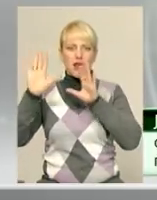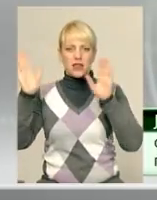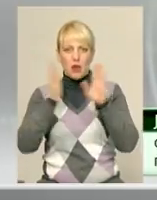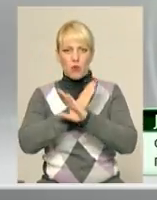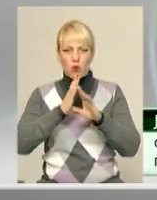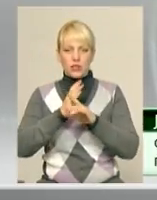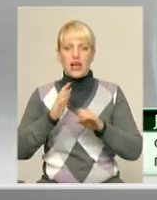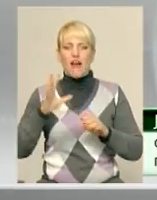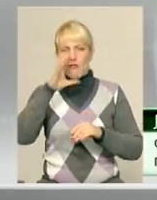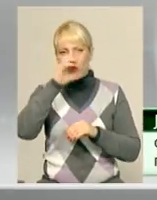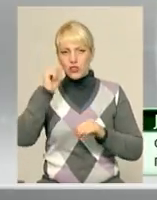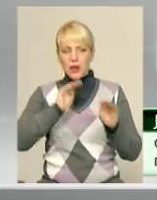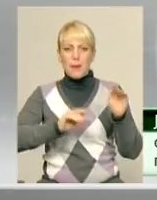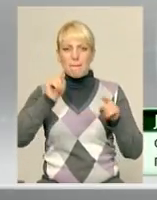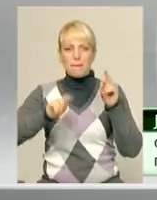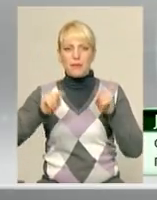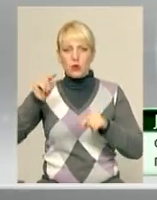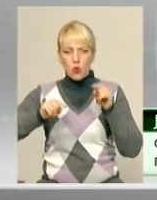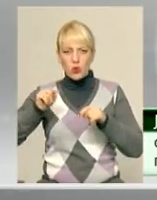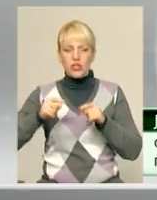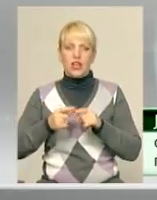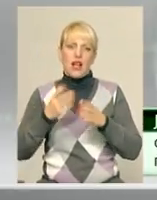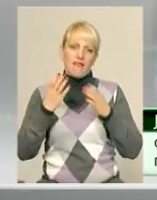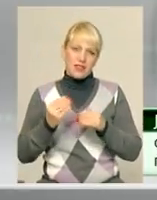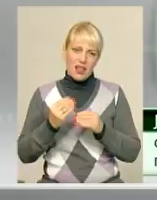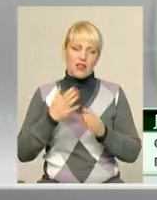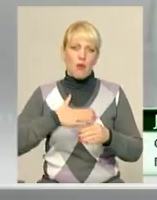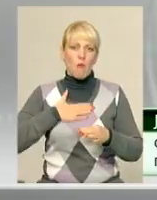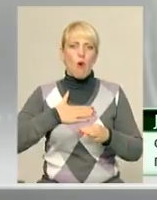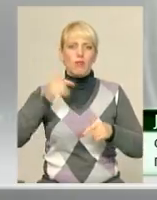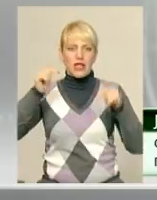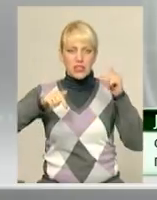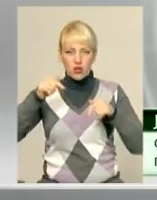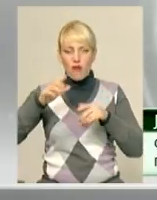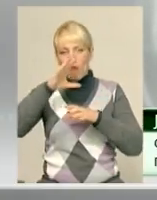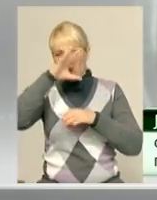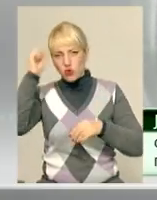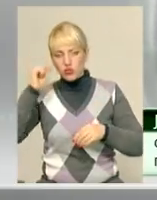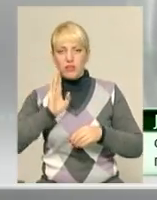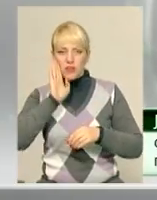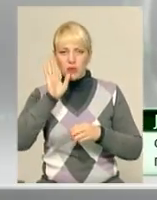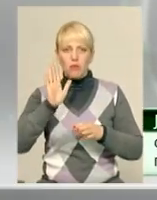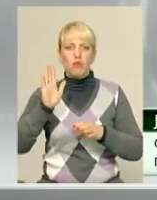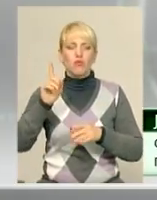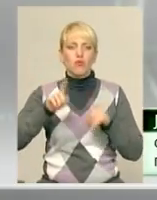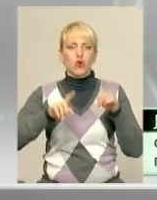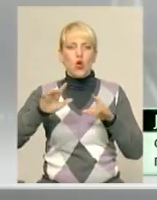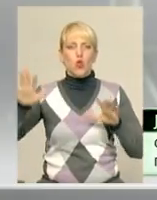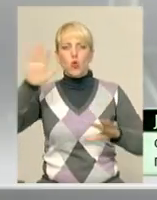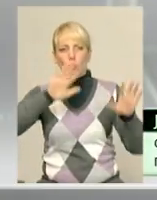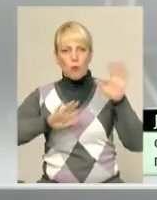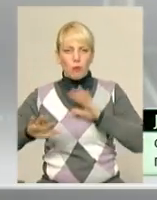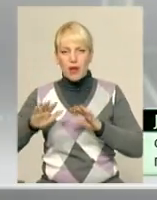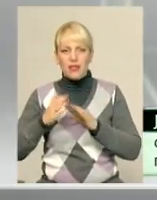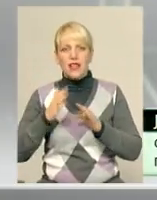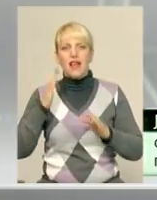місцями невеликий дощ. Вдень часом помірний дощ. Вночі та вранці подекуди тумани. Вітер південно